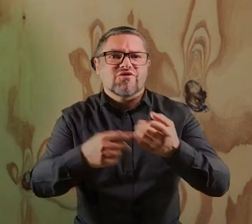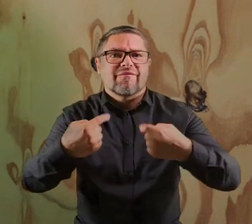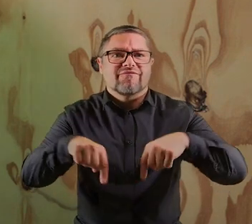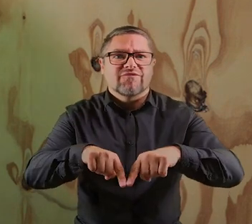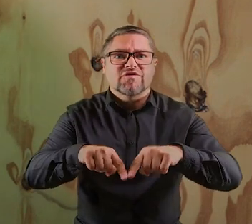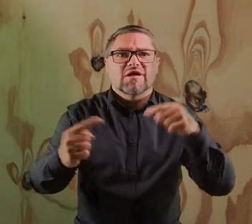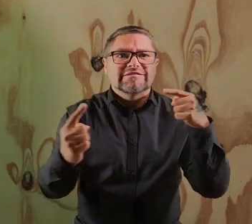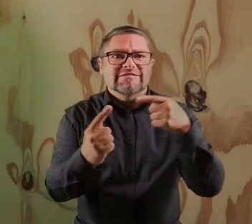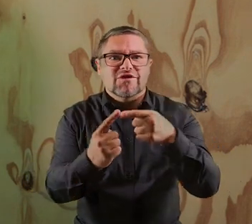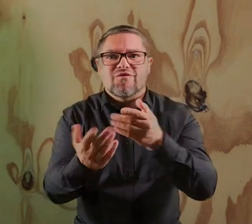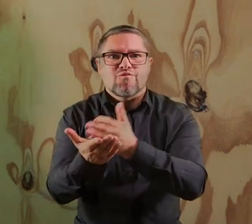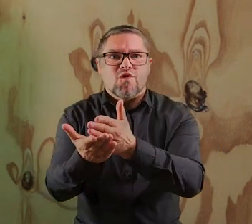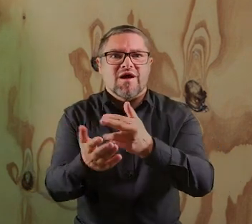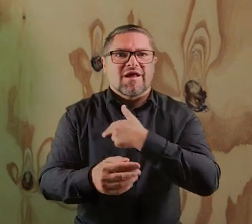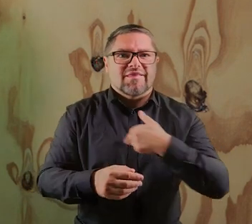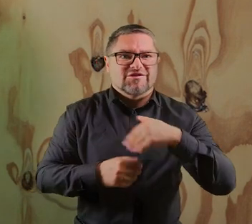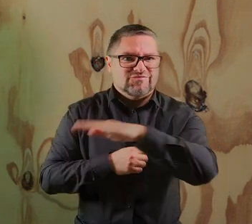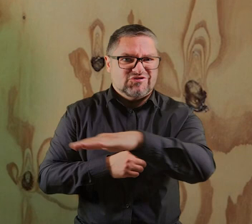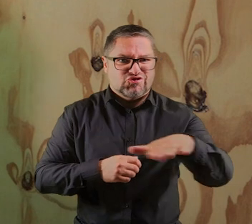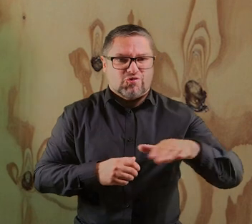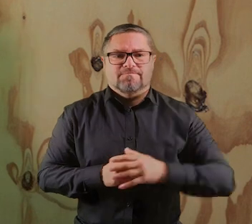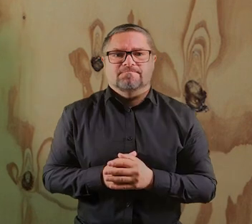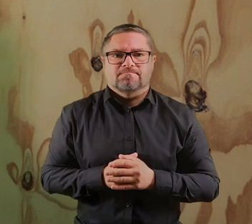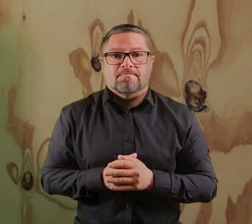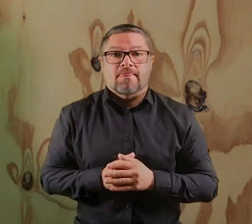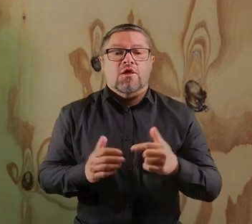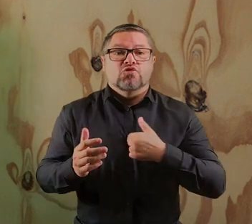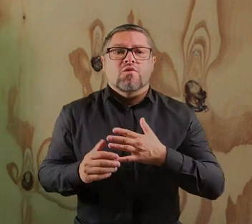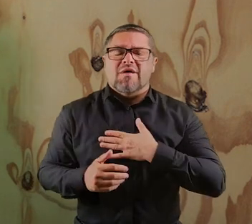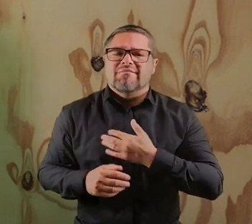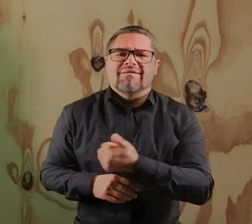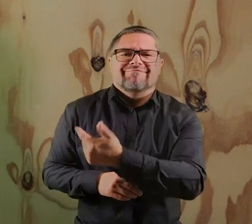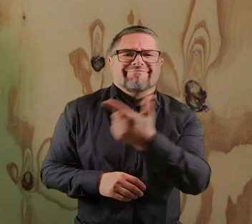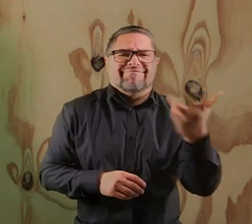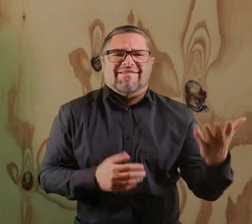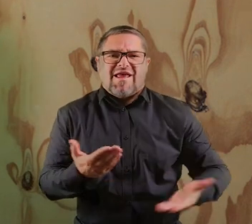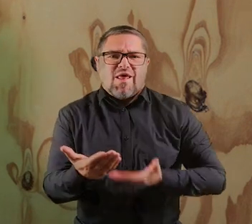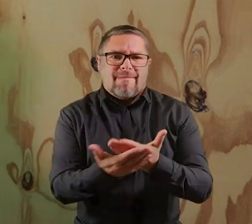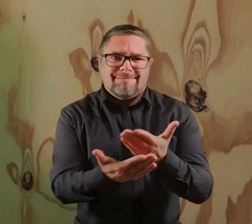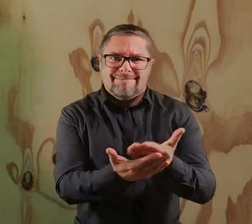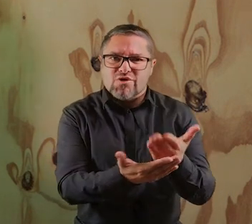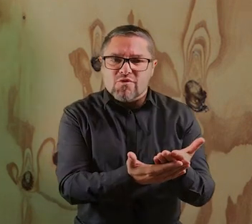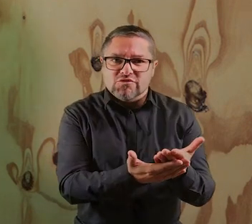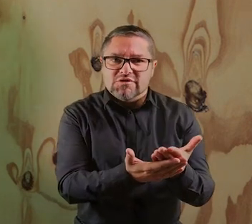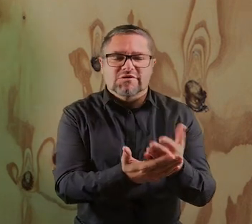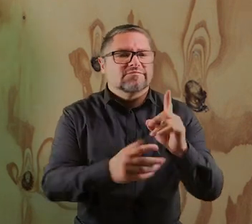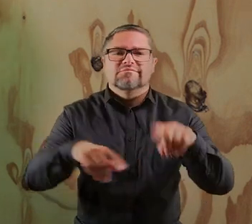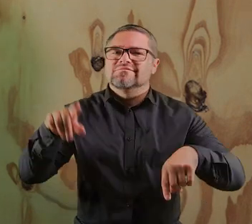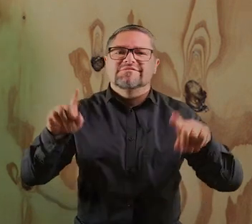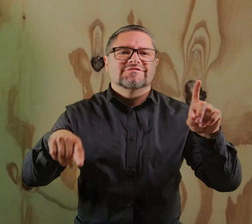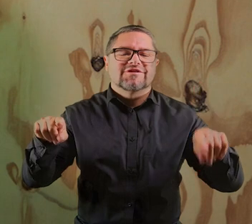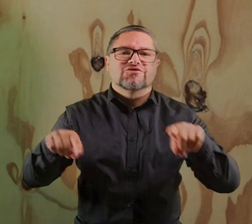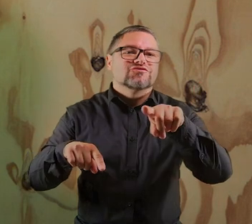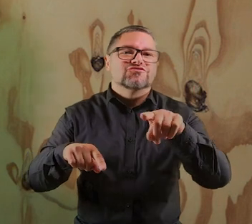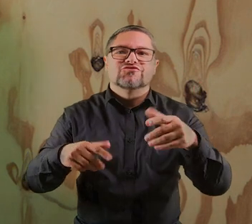i też skuteczny pomagać naszym podopiecznym. I tu mamy szereg różnych propozycji, które w